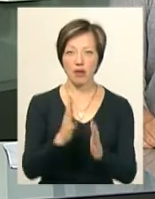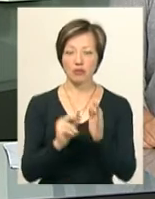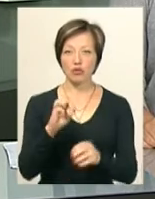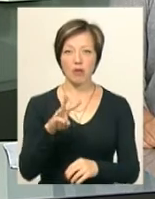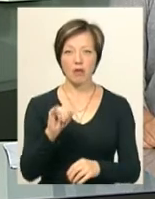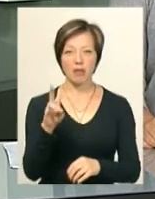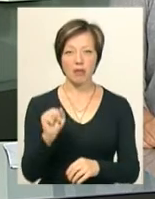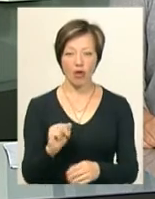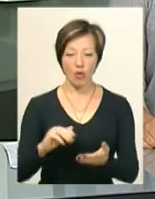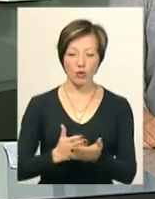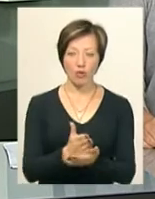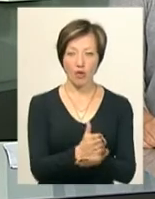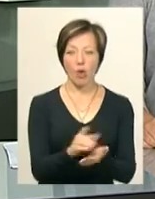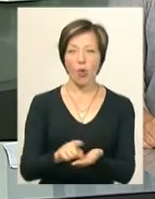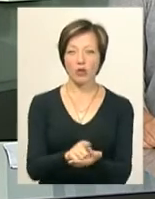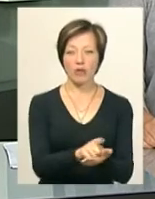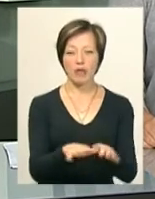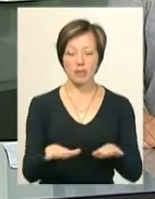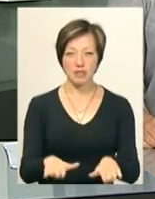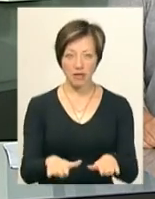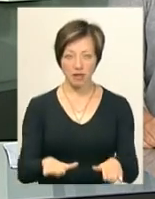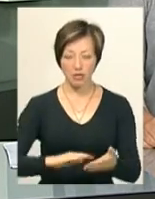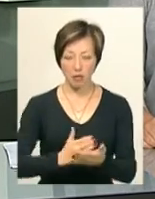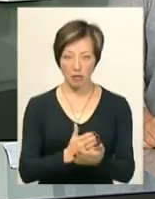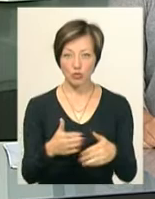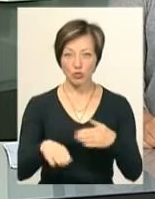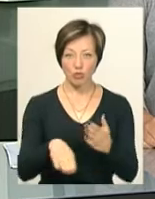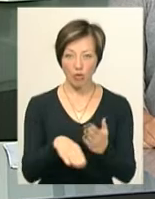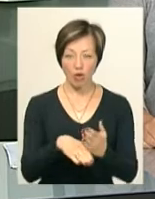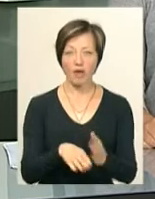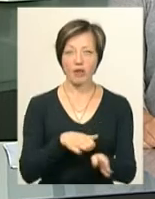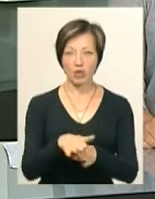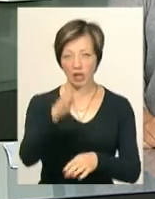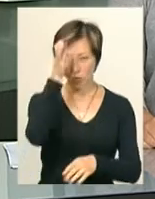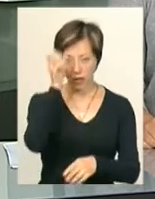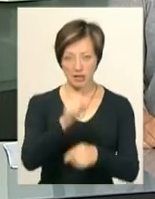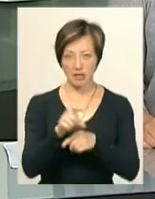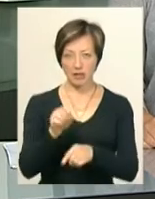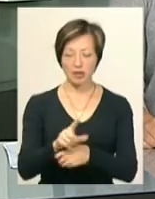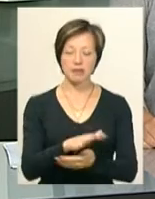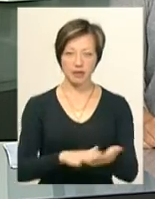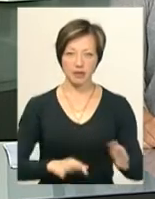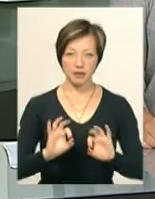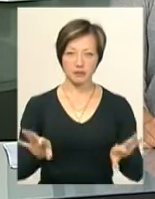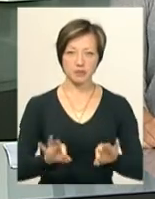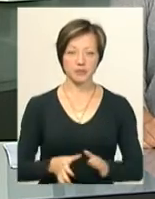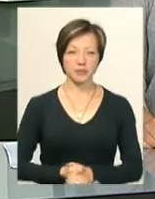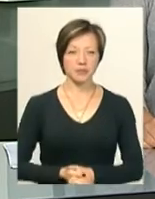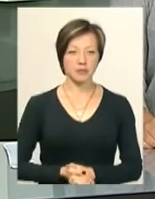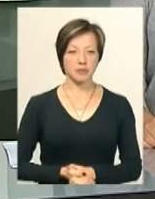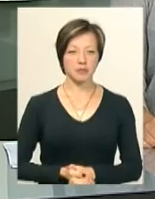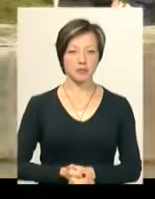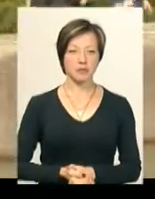полягали в орієнтуванні на місцевості за допомогою мапи та виконанні інтелектуальних завдань. Світлана Поробок розповість більше.